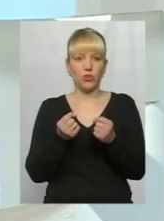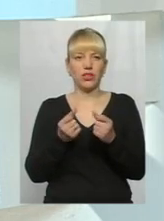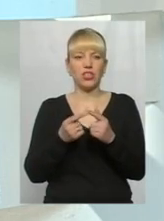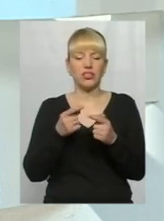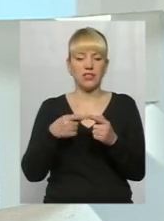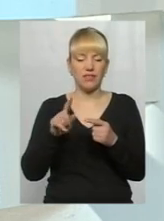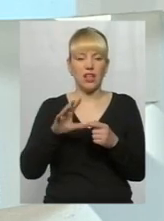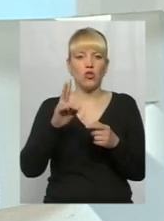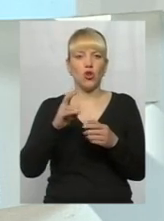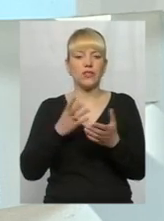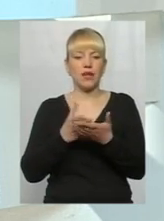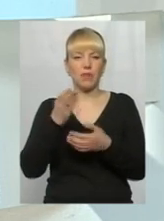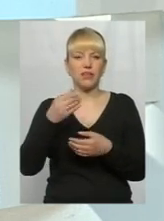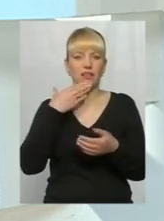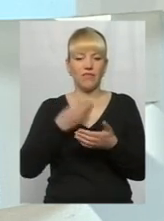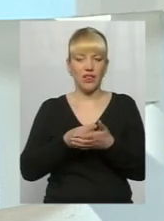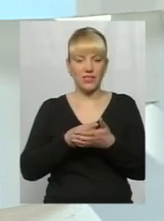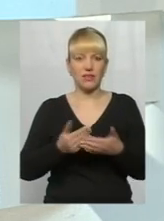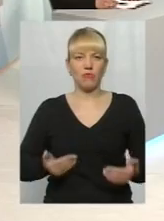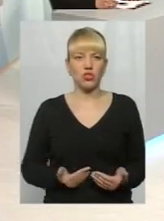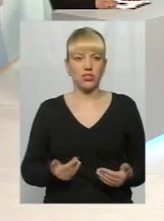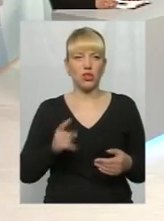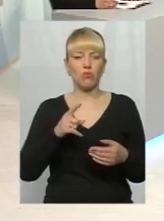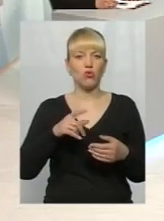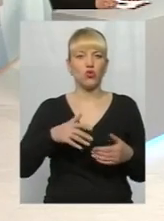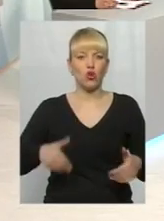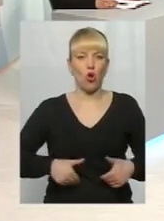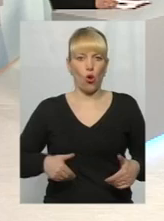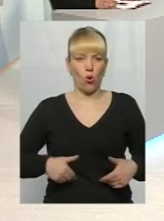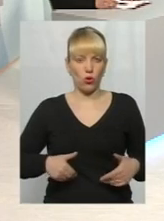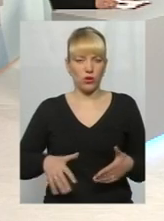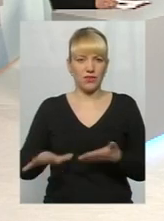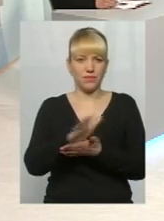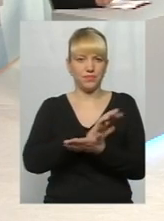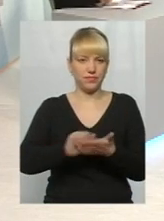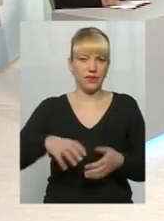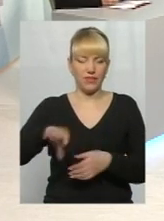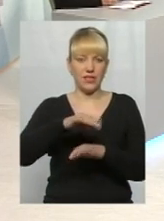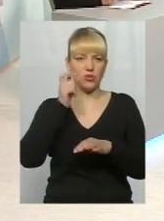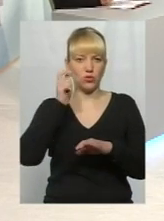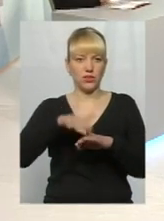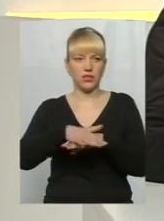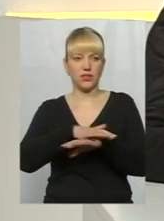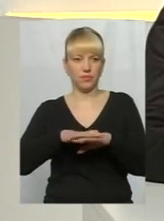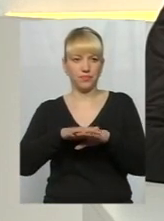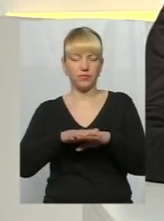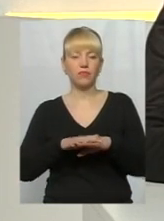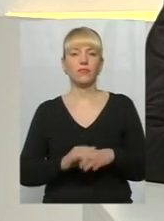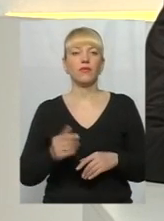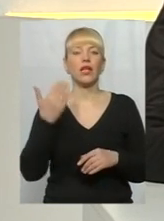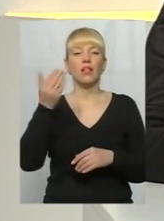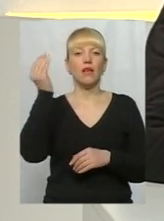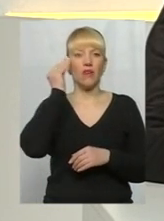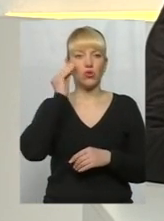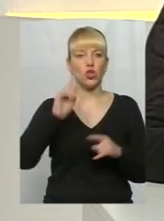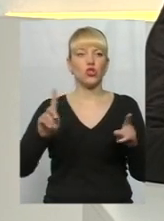заплатили своїм власним життям, тому що Голодомор поглинув практично тоді всю Україну. Дякую, пане Володимире. До вас запитання, все ж таки, на вашу думку, що